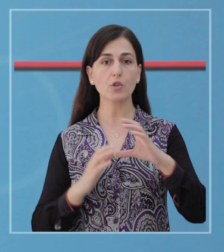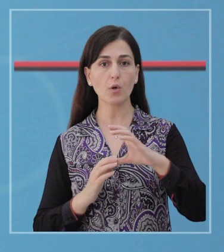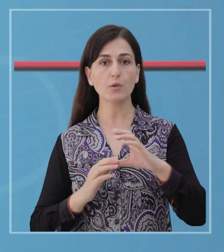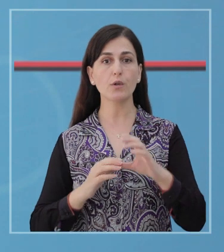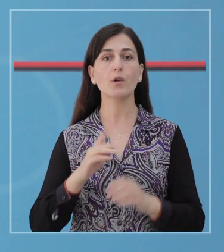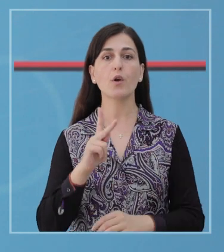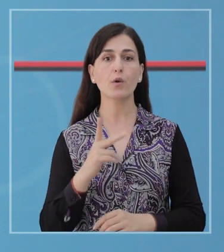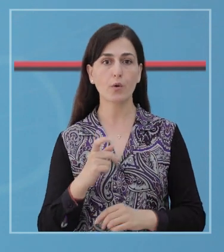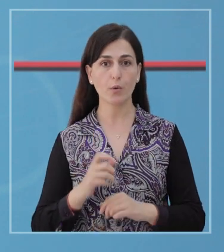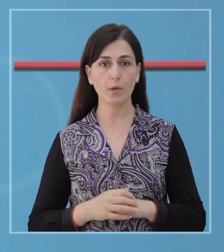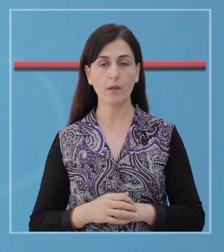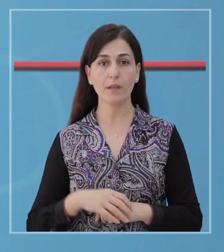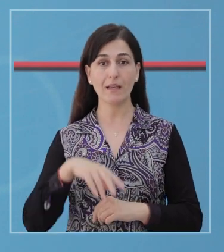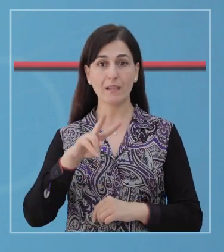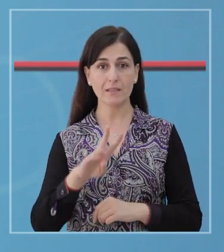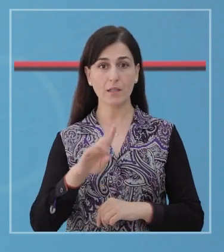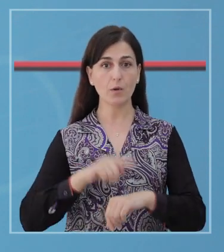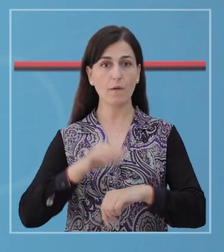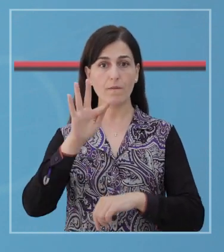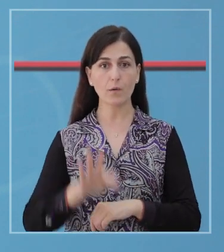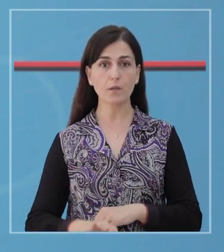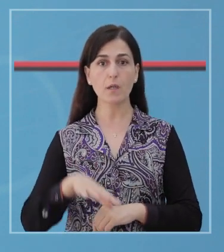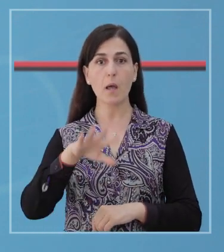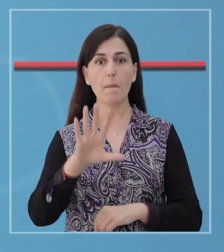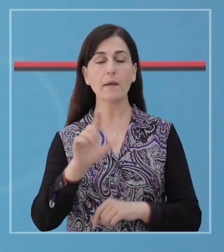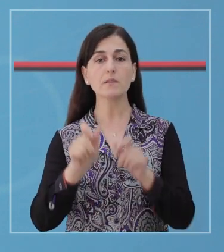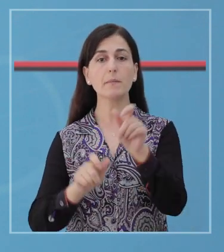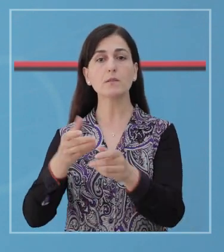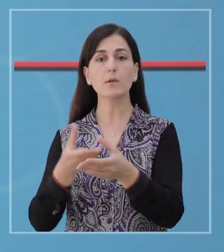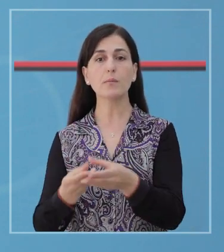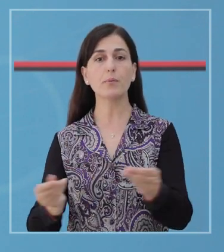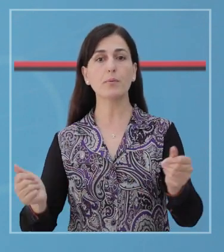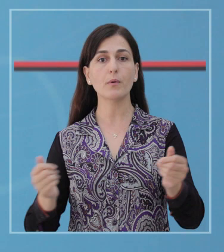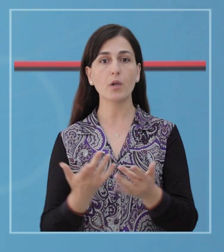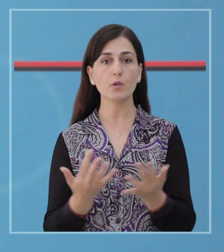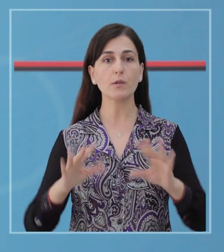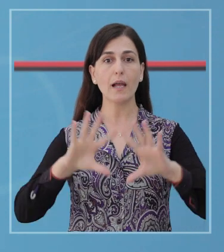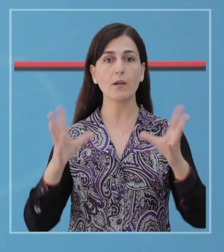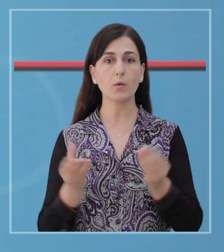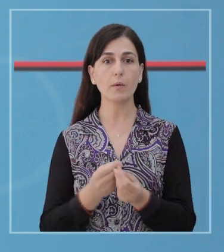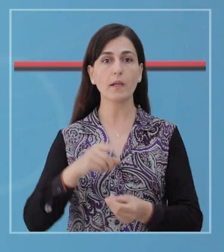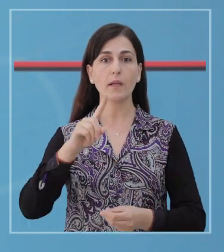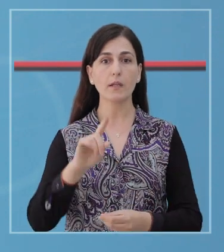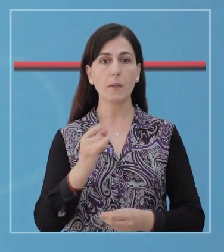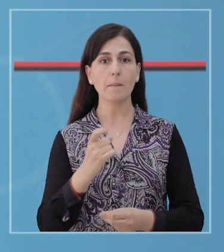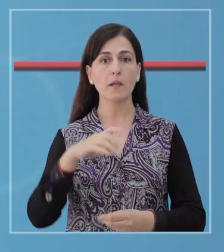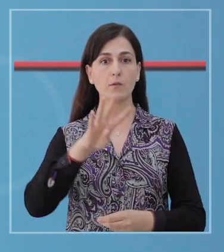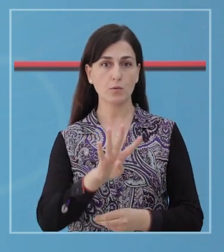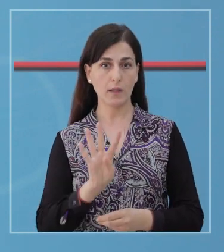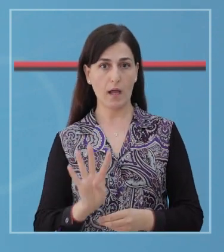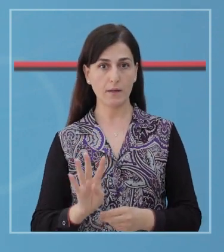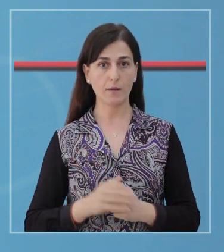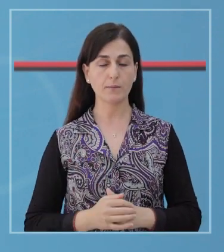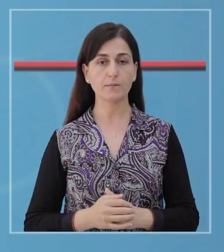Gjithë 24 horët të fundit janë shëruar 5 qytetarë, duke e quar nëmërët të shëruarëve që nga filimi epidemis në 1